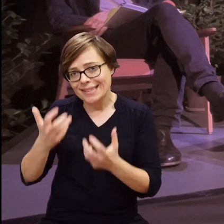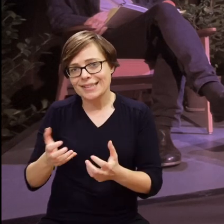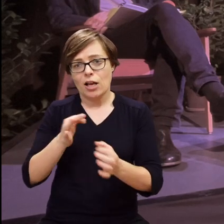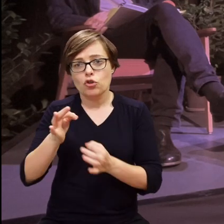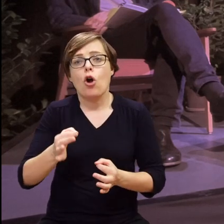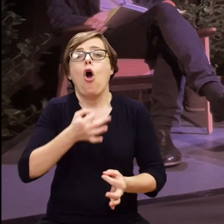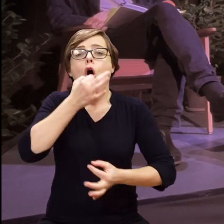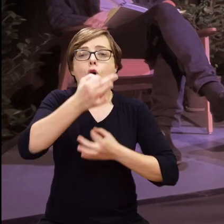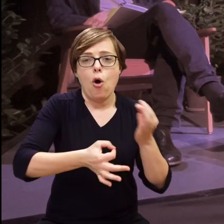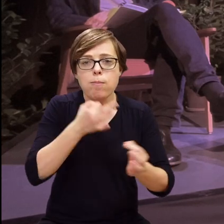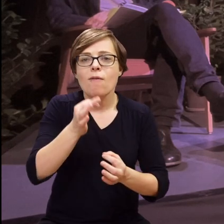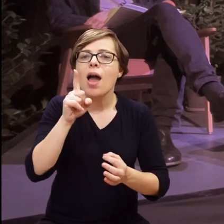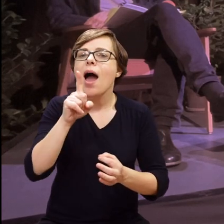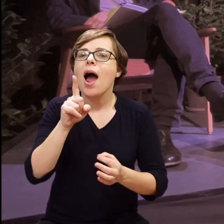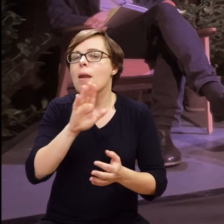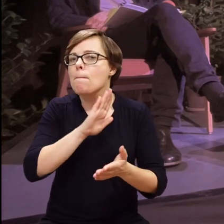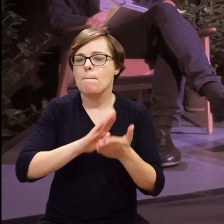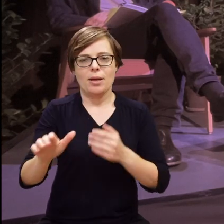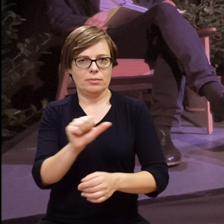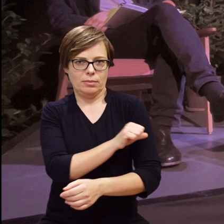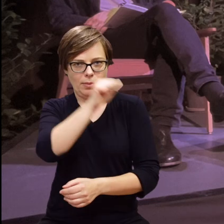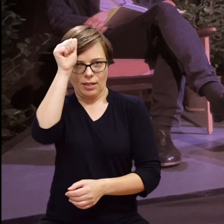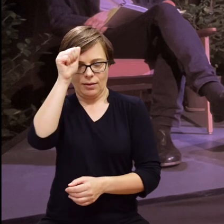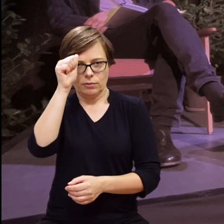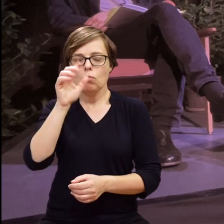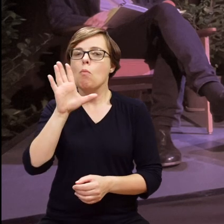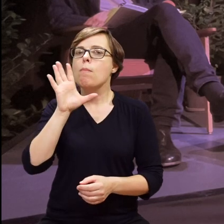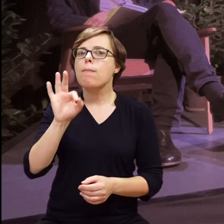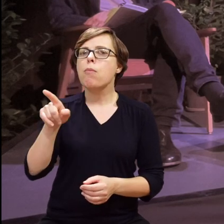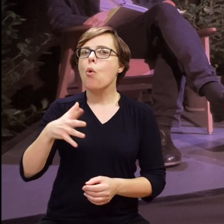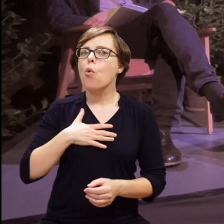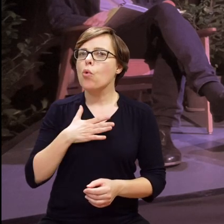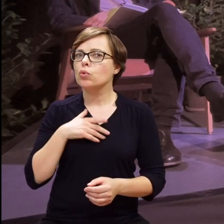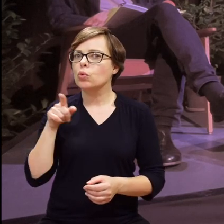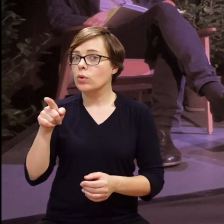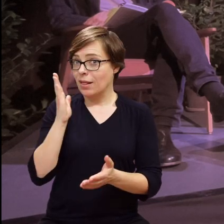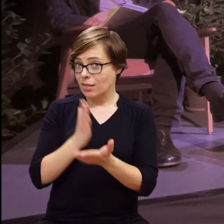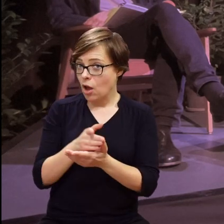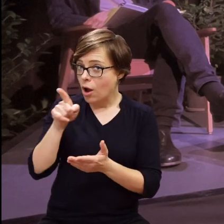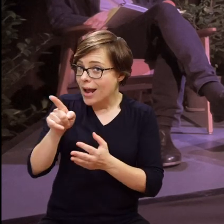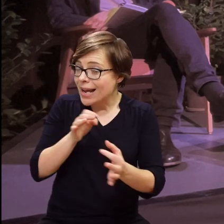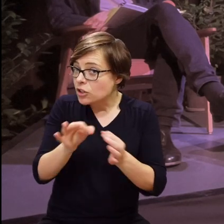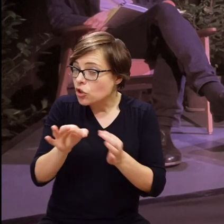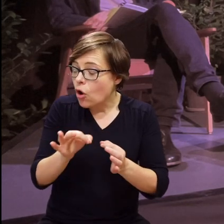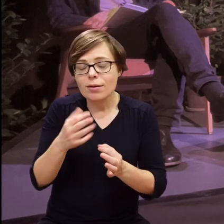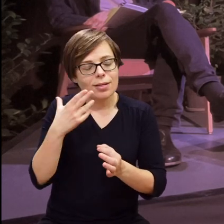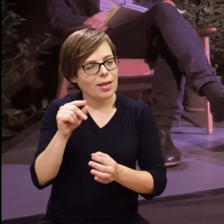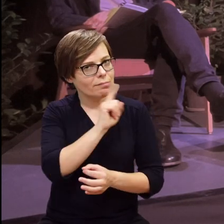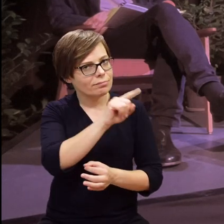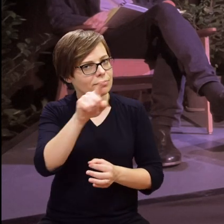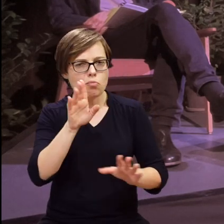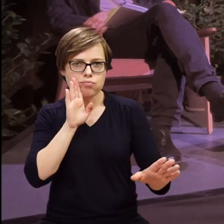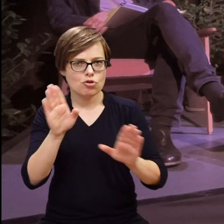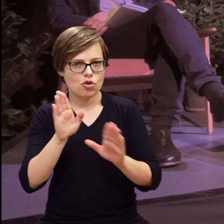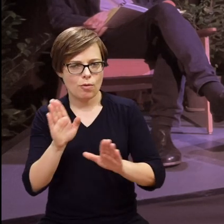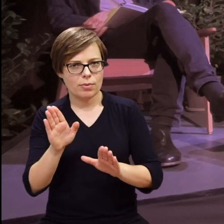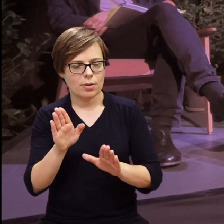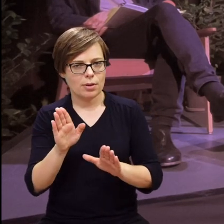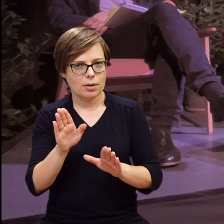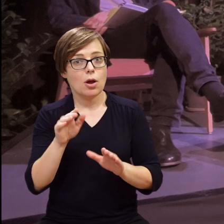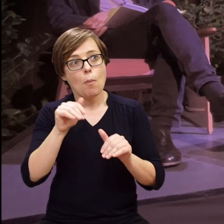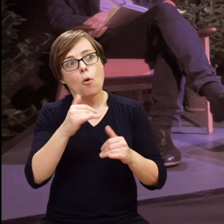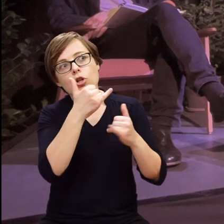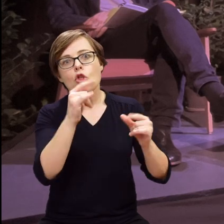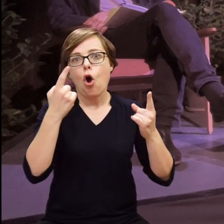historie, ale zachowując anonimowość, ponieważ uważają, że takiej historii może być dużo więcej w środowisku i że to im coś da, coś da